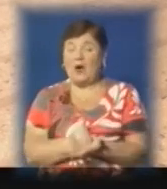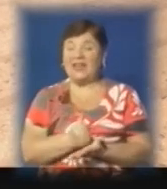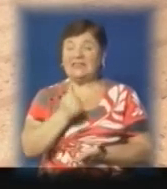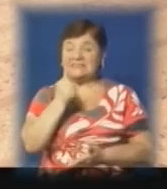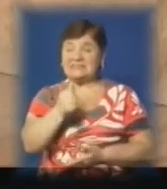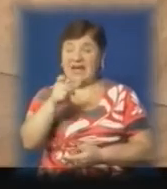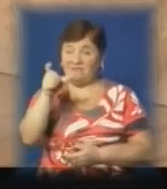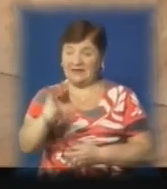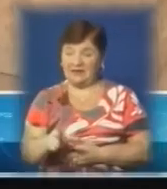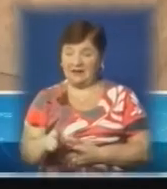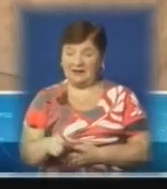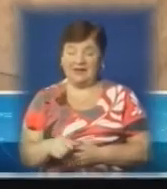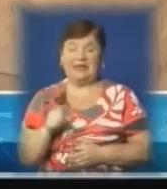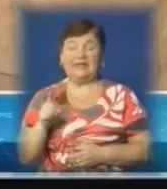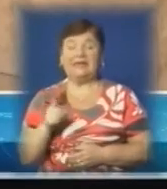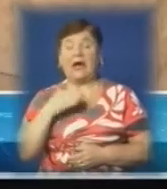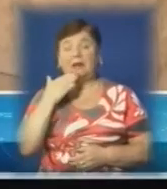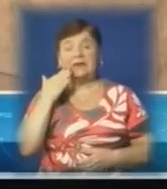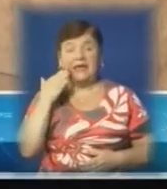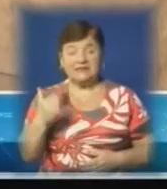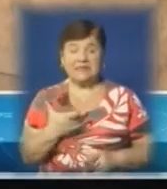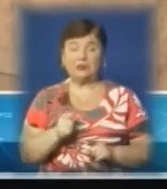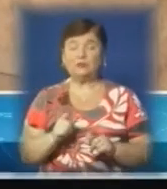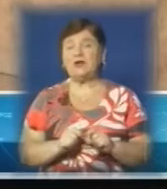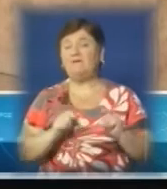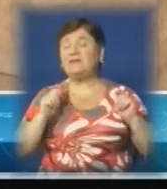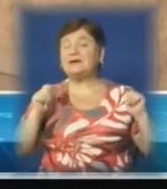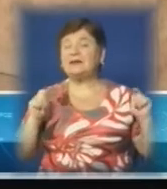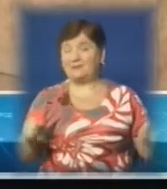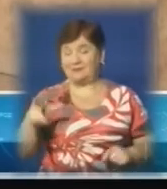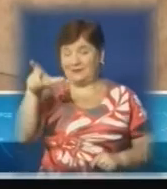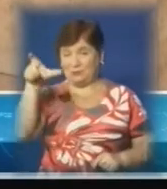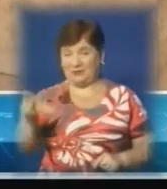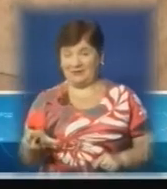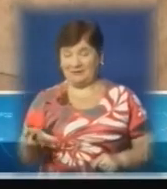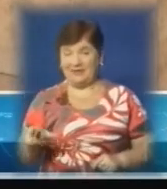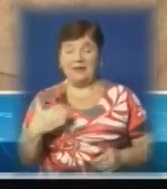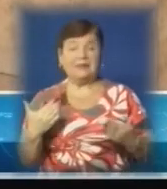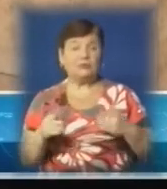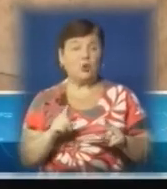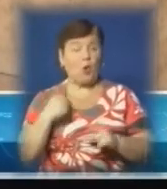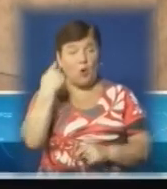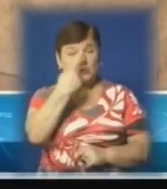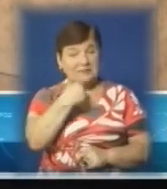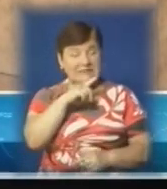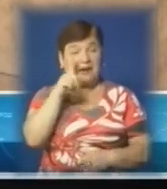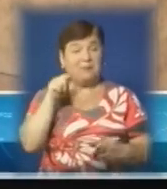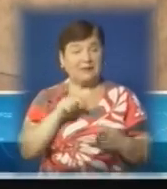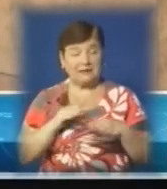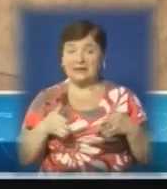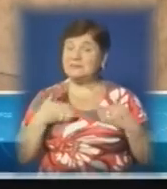І на циклах, і на лекціях дуже відкрита людина, навіть якщо по якихось особистих питаннях до нього